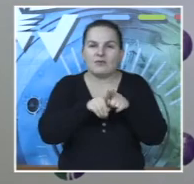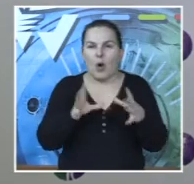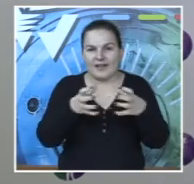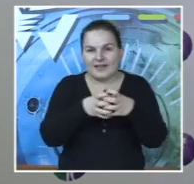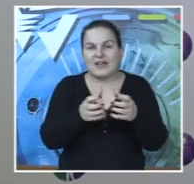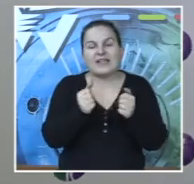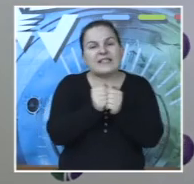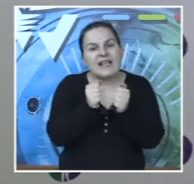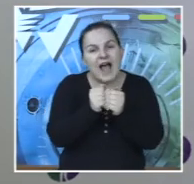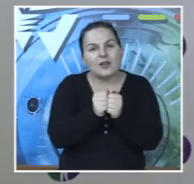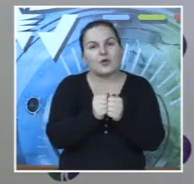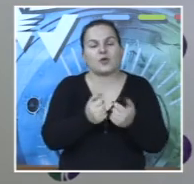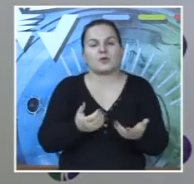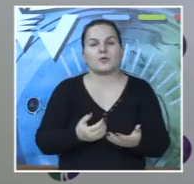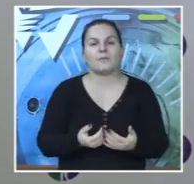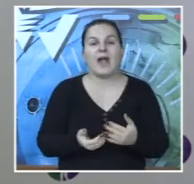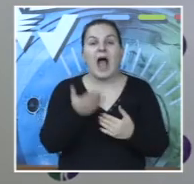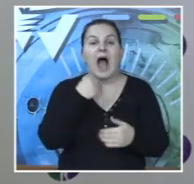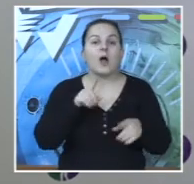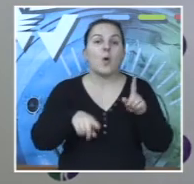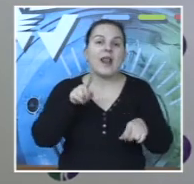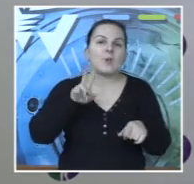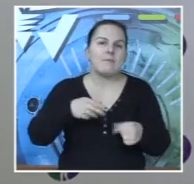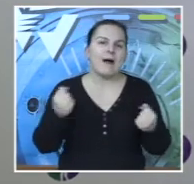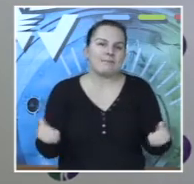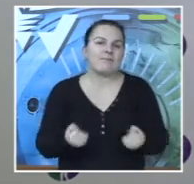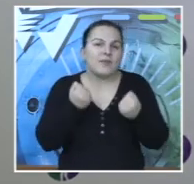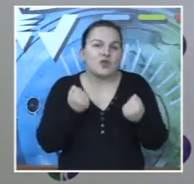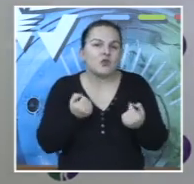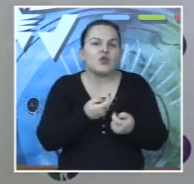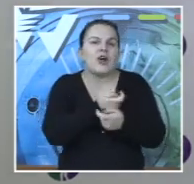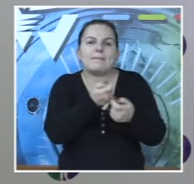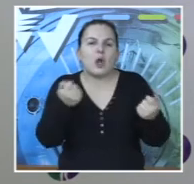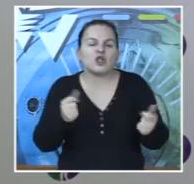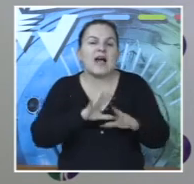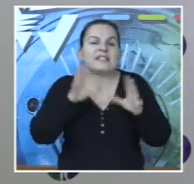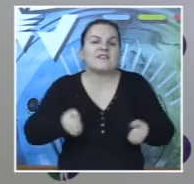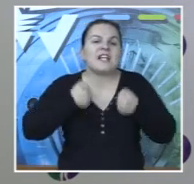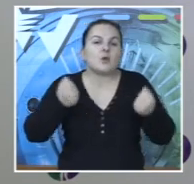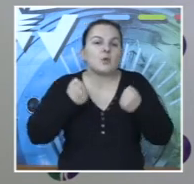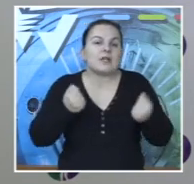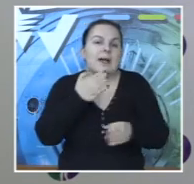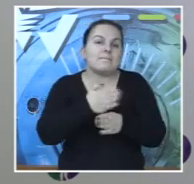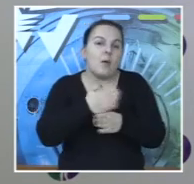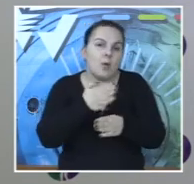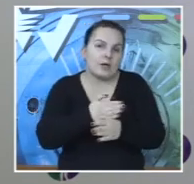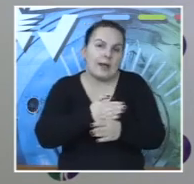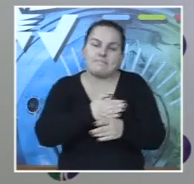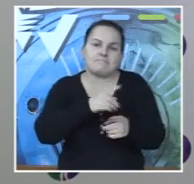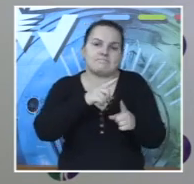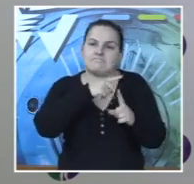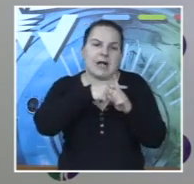kolektiv da se svi drže zajedno, drže skupa, ako neko ima poteškoća, bez obzira na bilo šta, svi se trude da uskoče